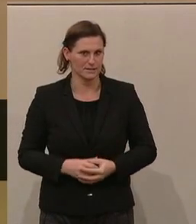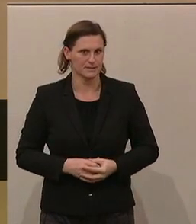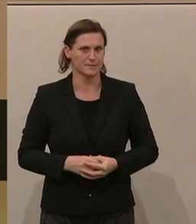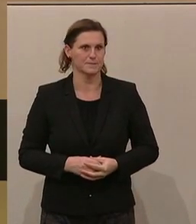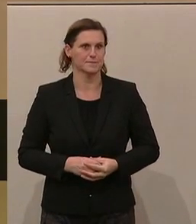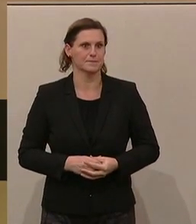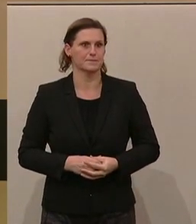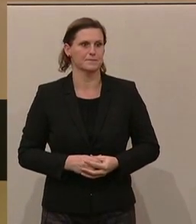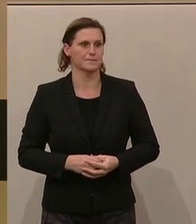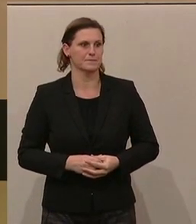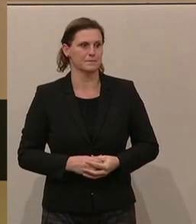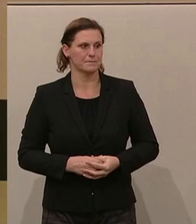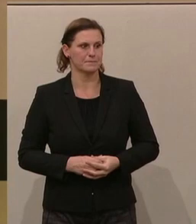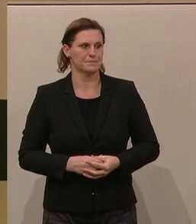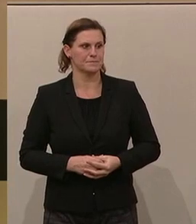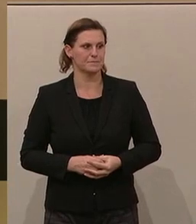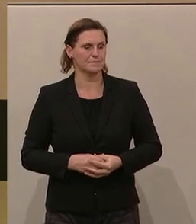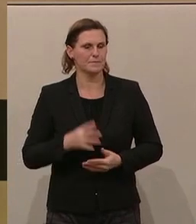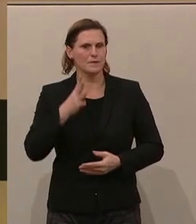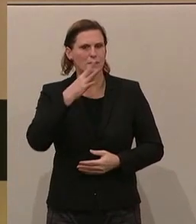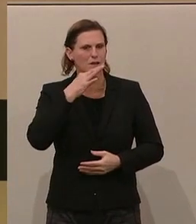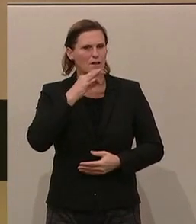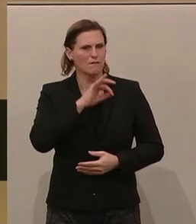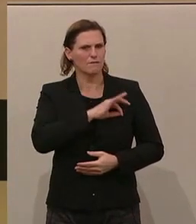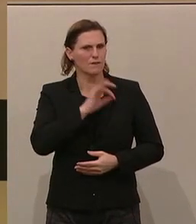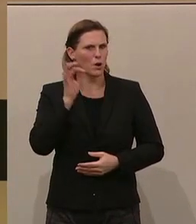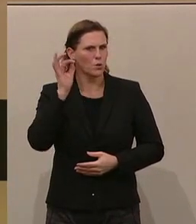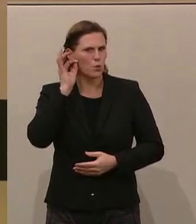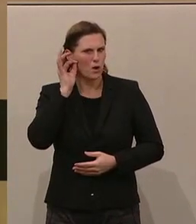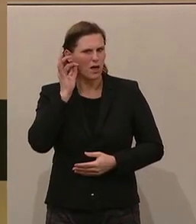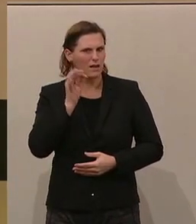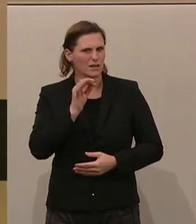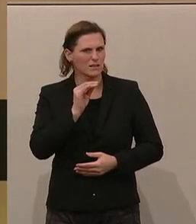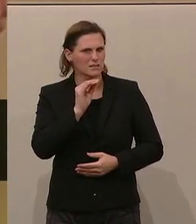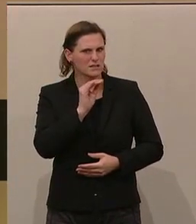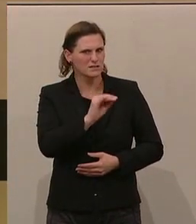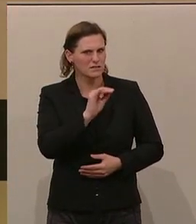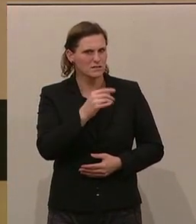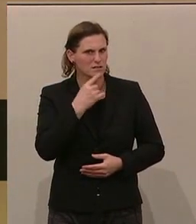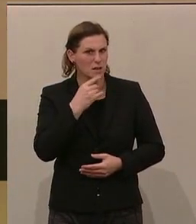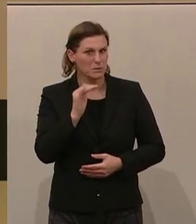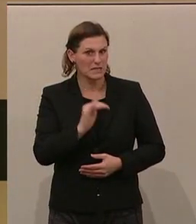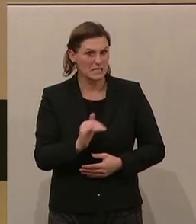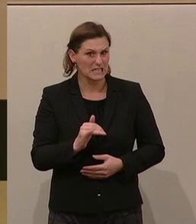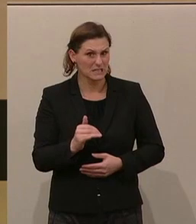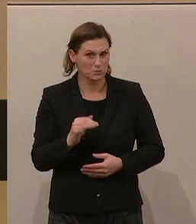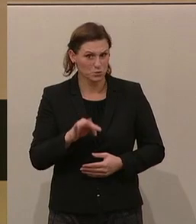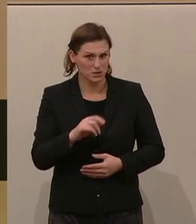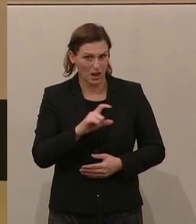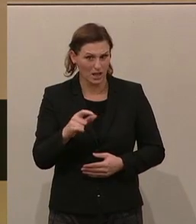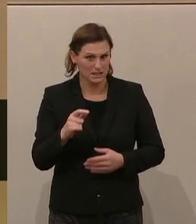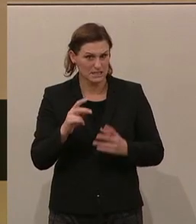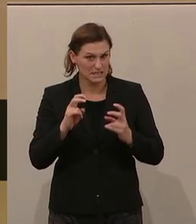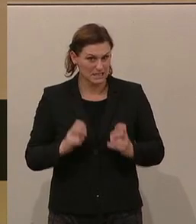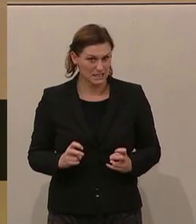Fernsehbildschirmen. Frau Kollegin Hammerschmidt, haben davon gesprochen, dass ein Kind demotiviert sein könnte, wenn es beispielsweise eine Klasse wiederholen muss oder die